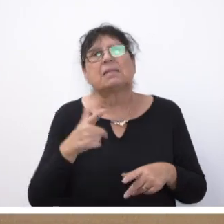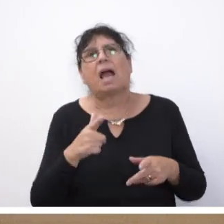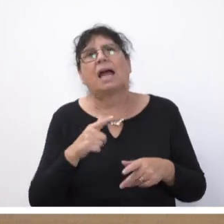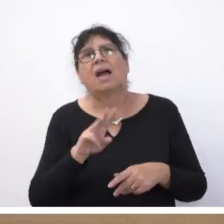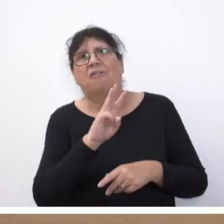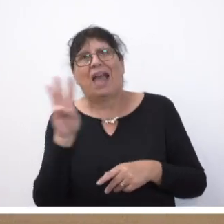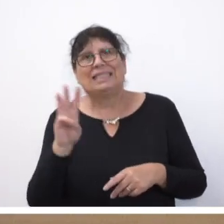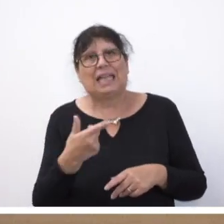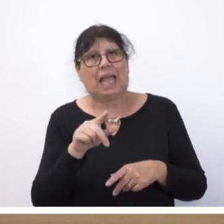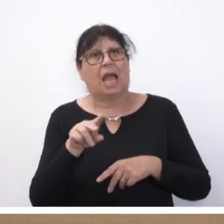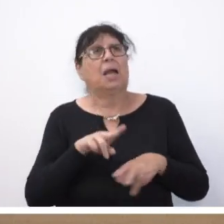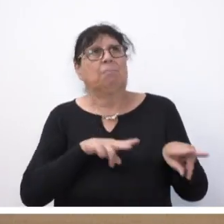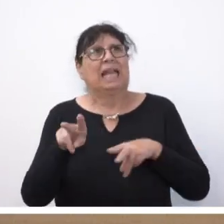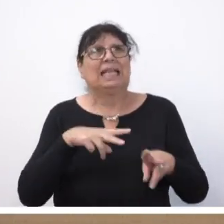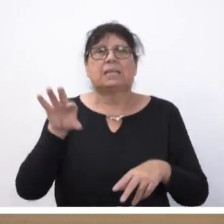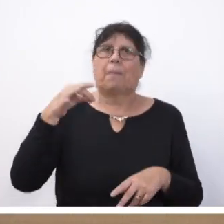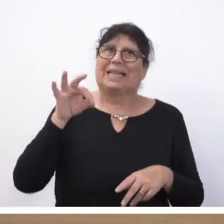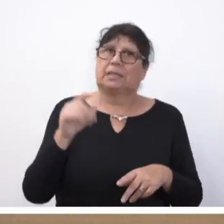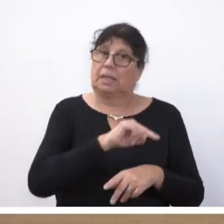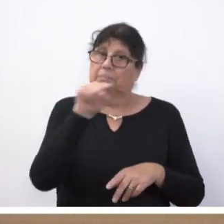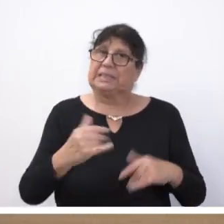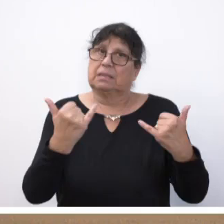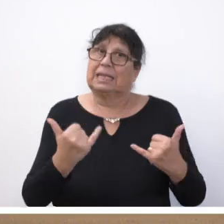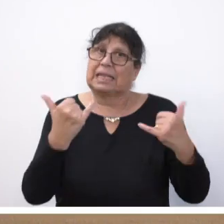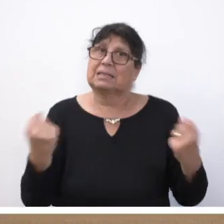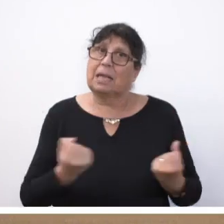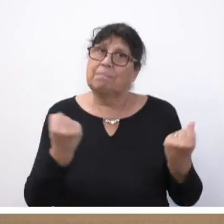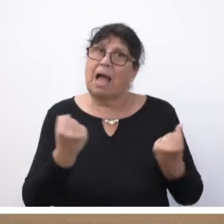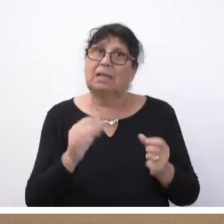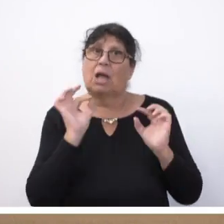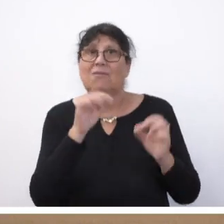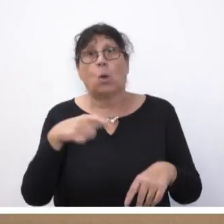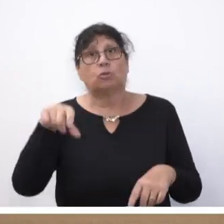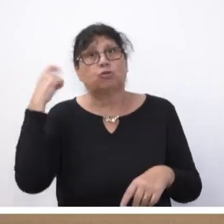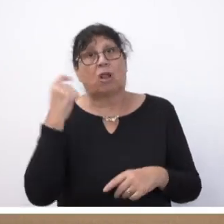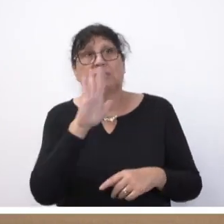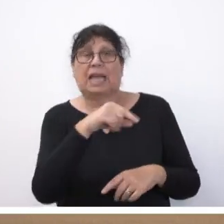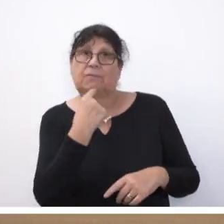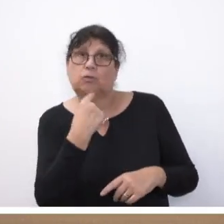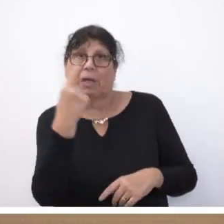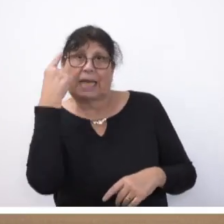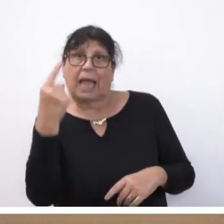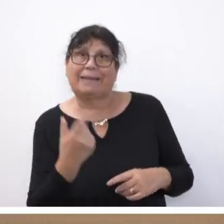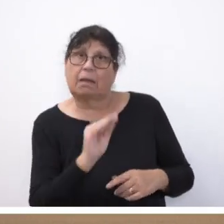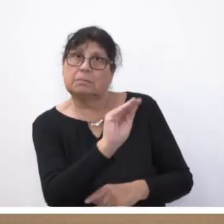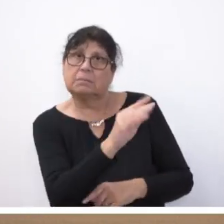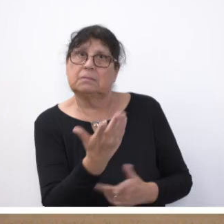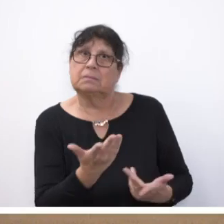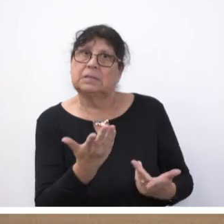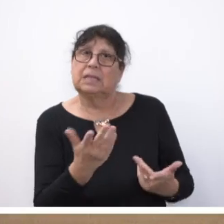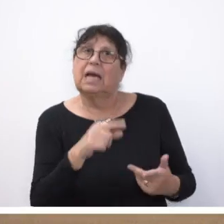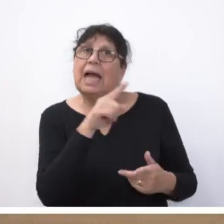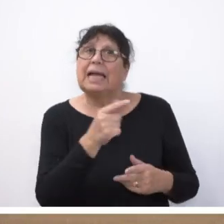Rehlinger ganz persönlich bislang unternommen, um Bundeskanzler Olaf Scholz an seine Versprechen zu erinnern, die er persönlich in